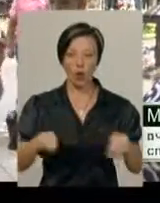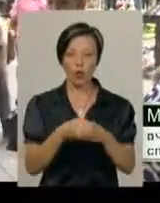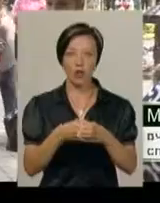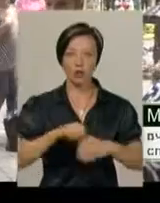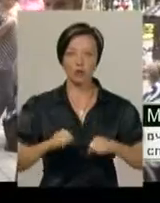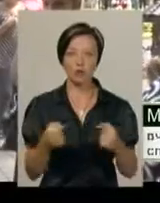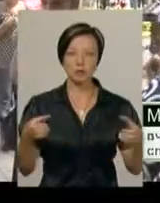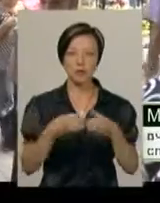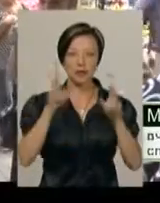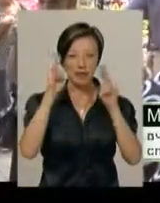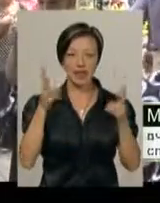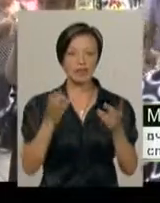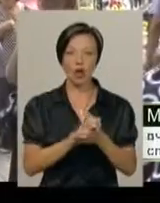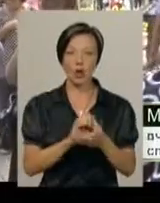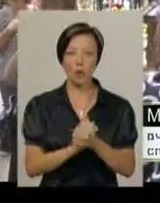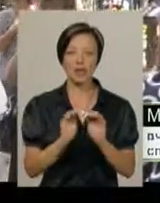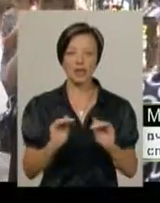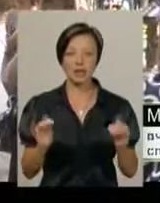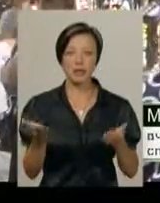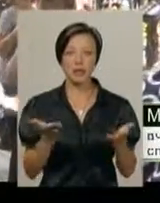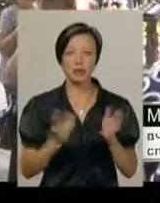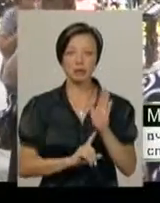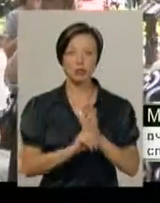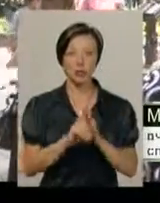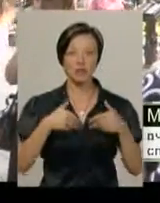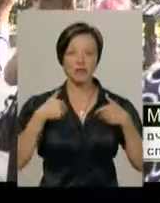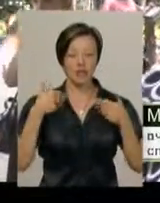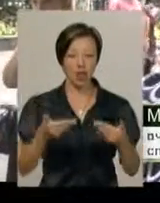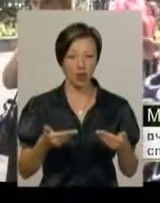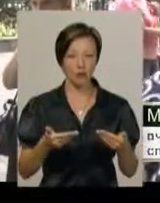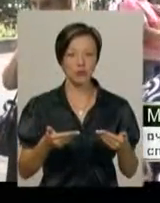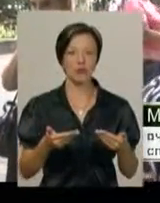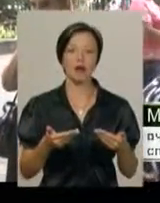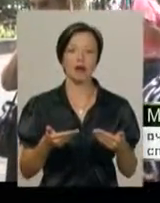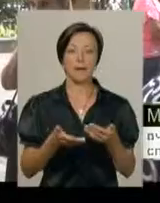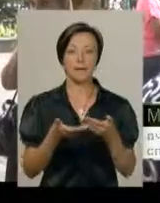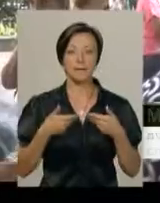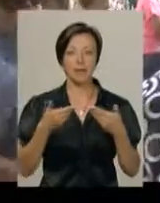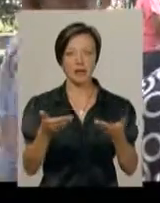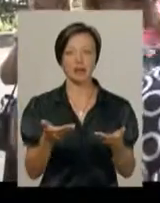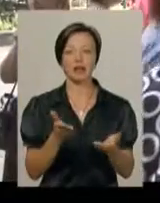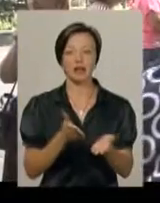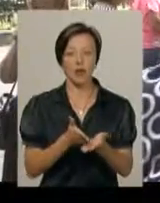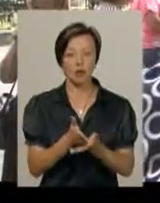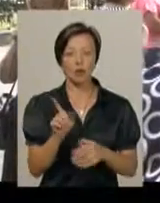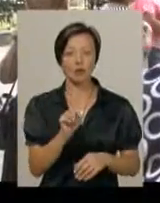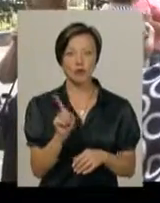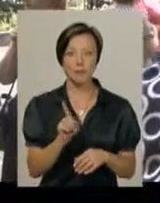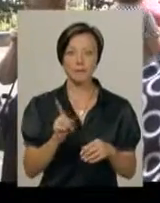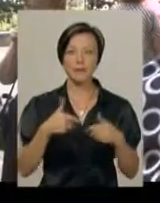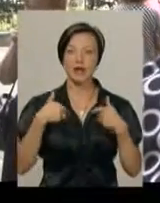колі збираються незнайомі діти, які спочатку вітаються. Ми їх налаштовуємо на те, щоб